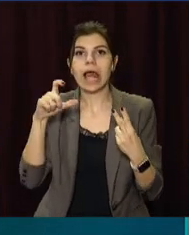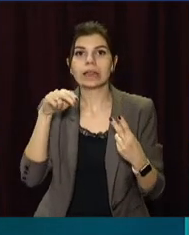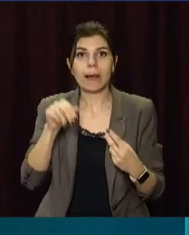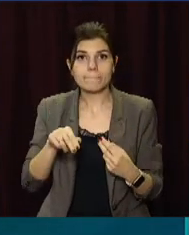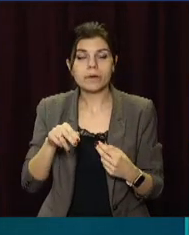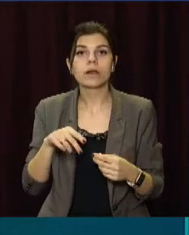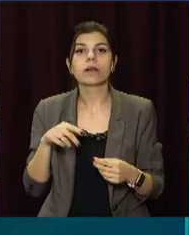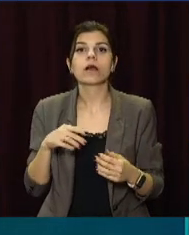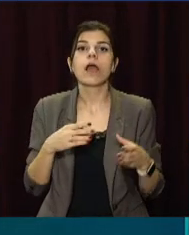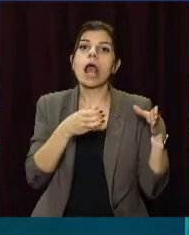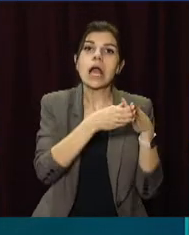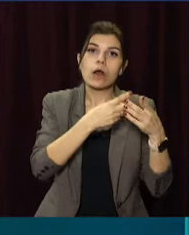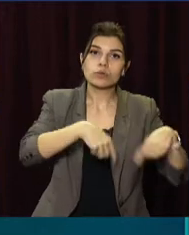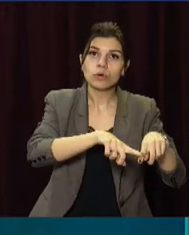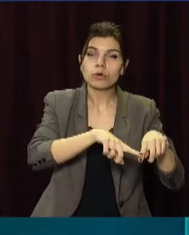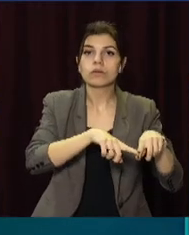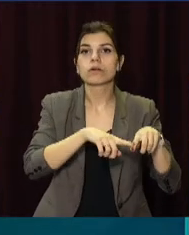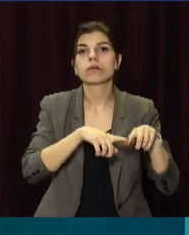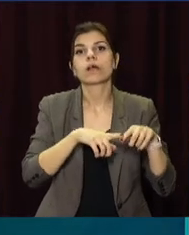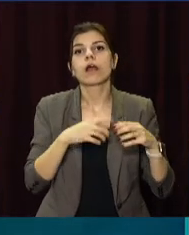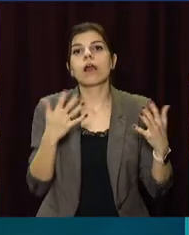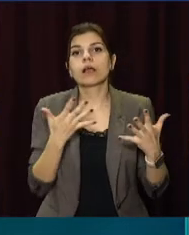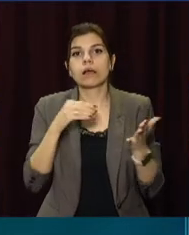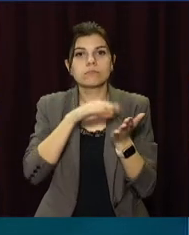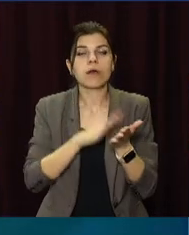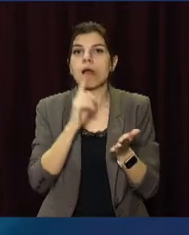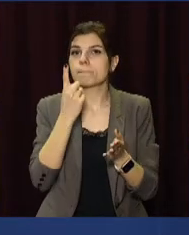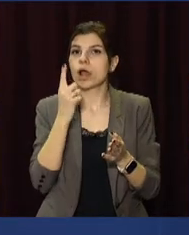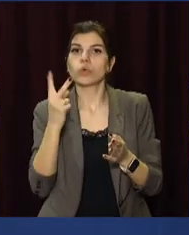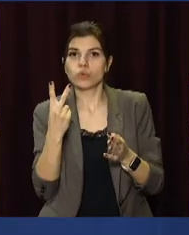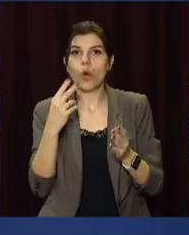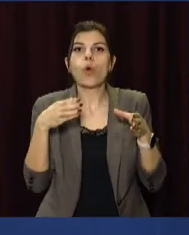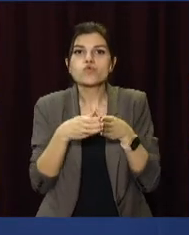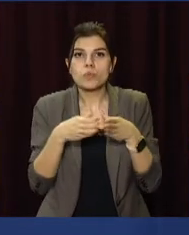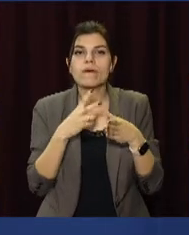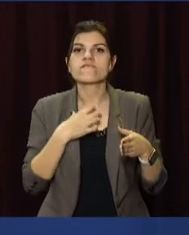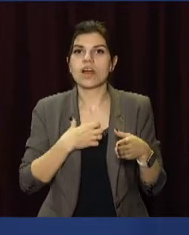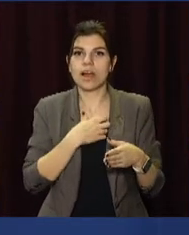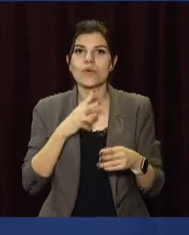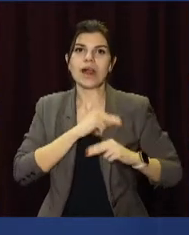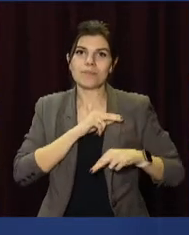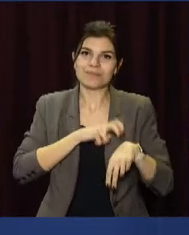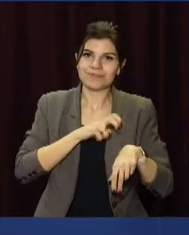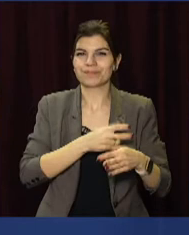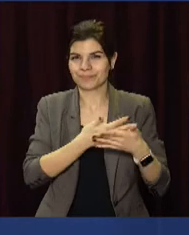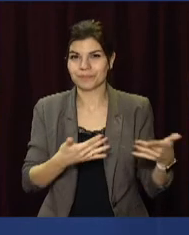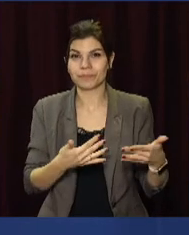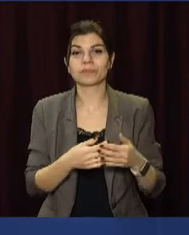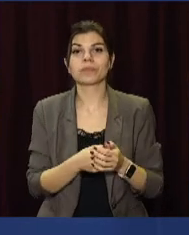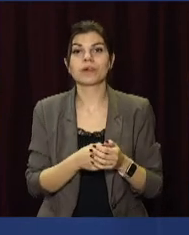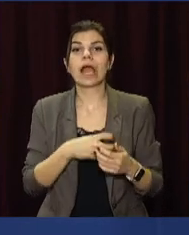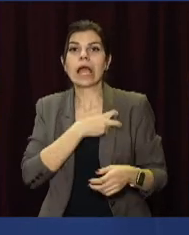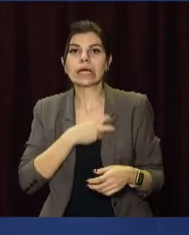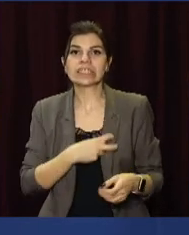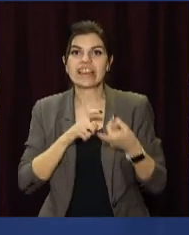категоріями пріоритетними, які внесені в першу та другу групу по пріоритетності, по